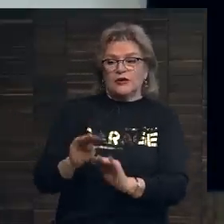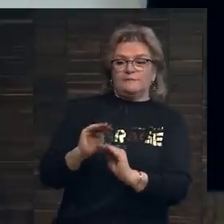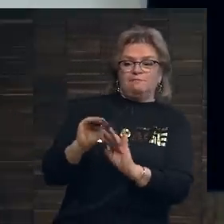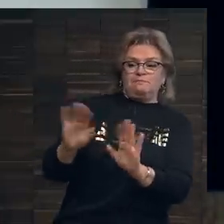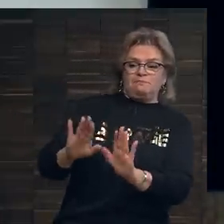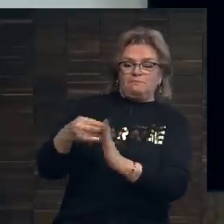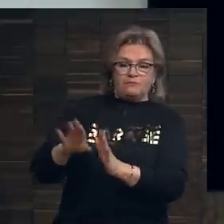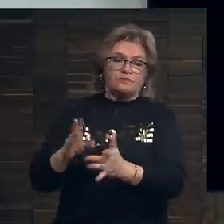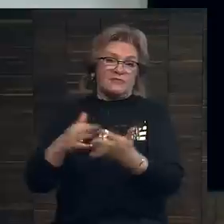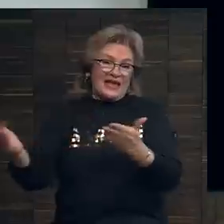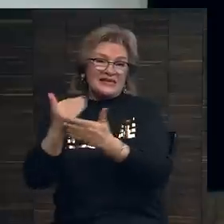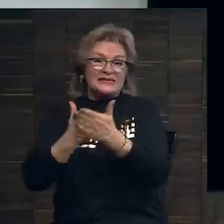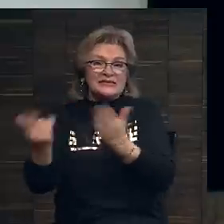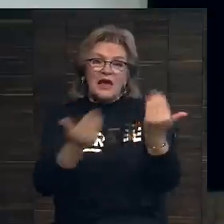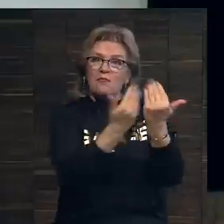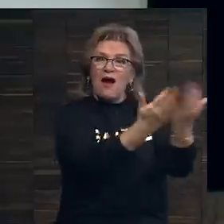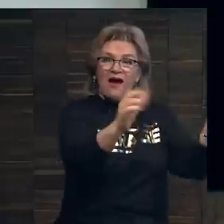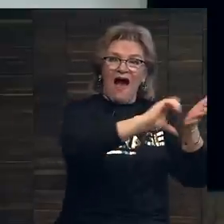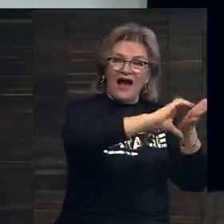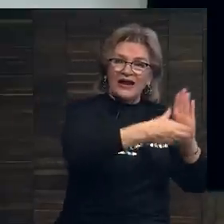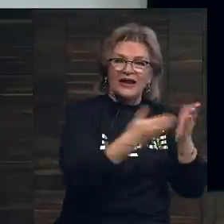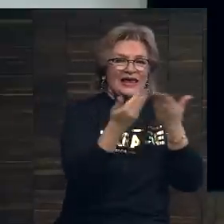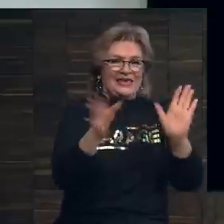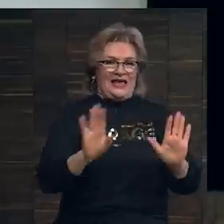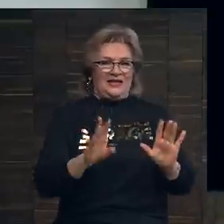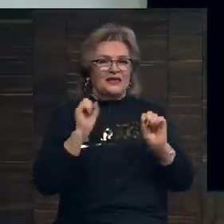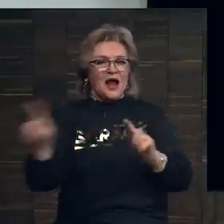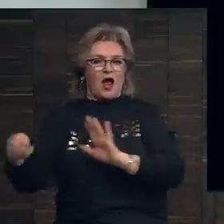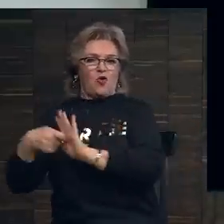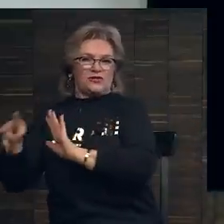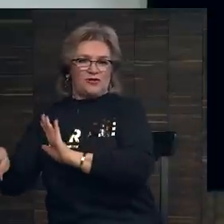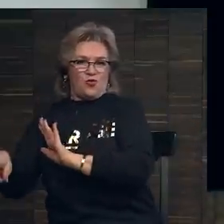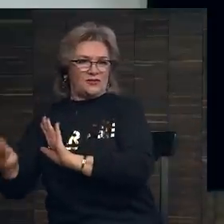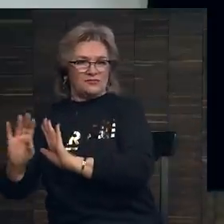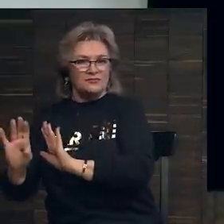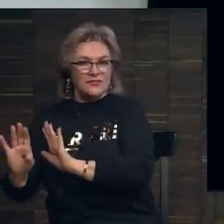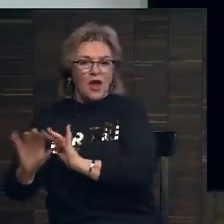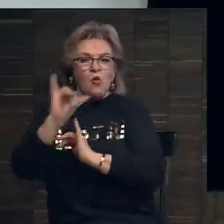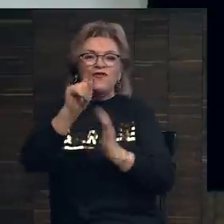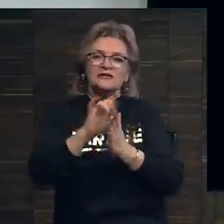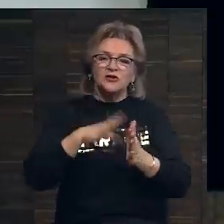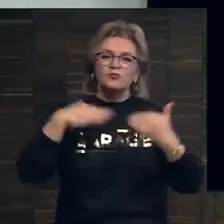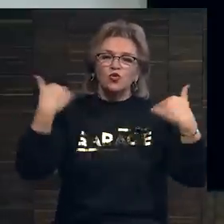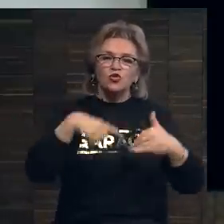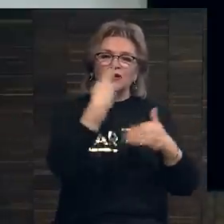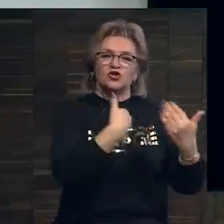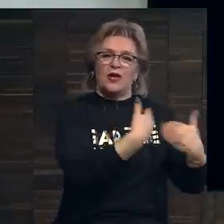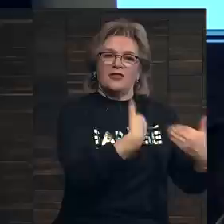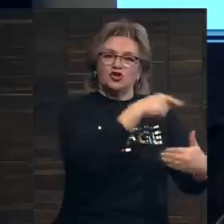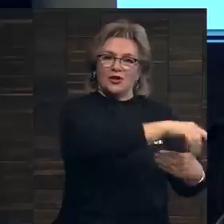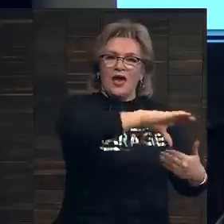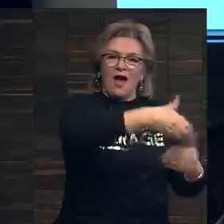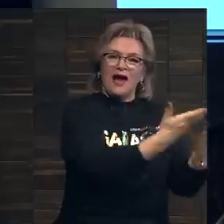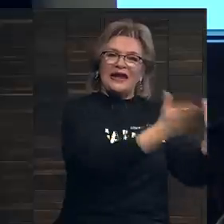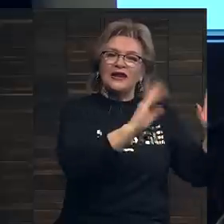покупки и так далее. Система галерей не настолько открыта, как аукционная система. У вас должны быть уже личные отношения с галереей,